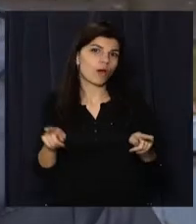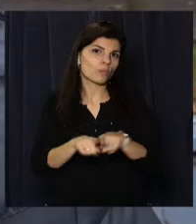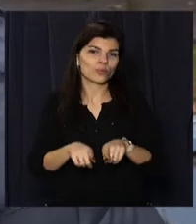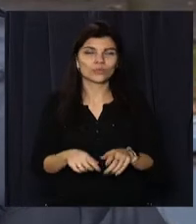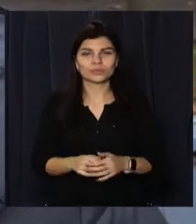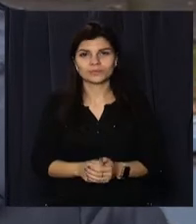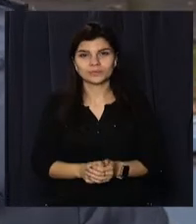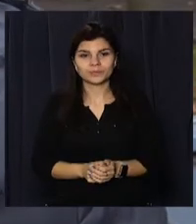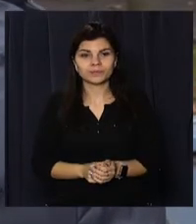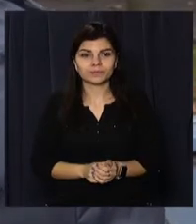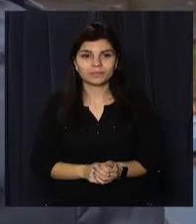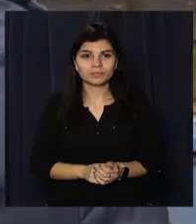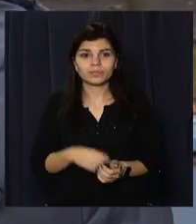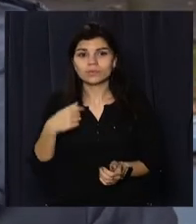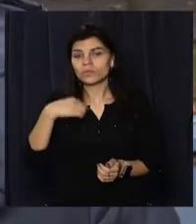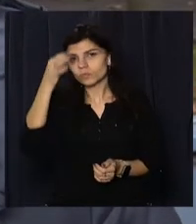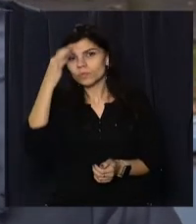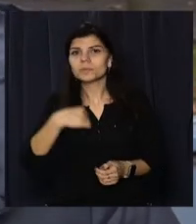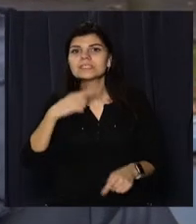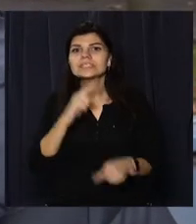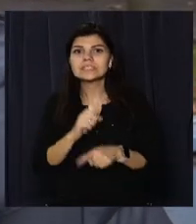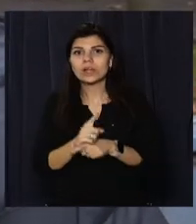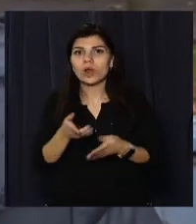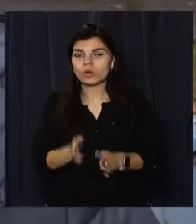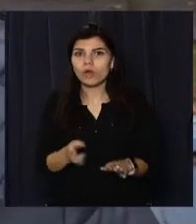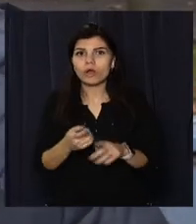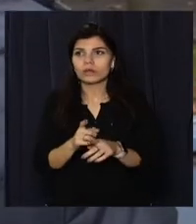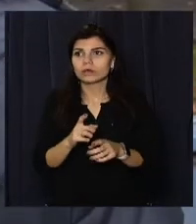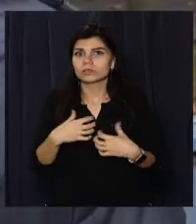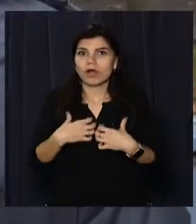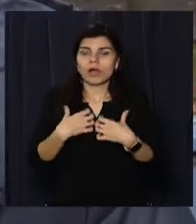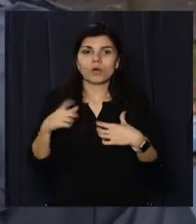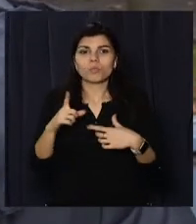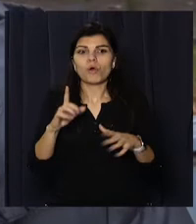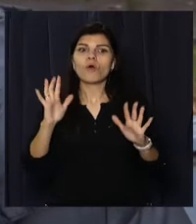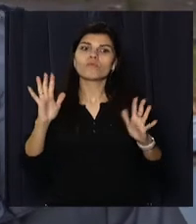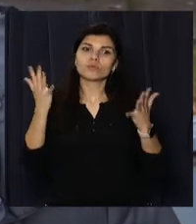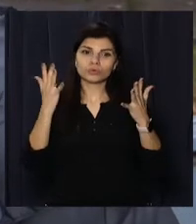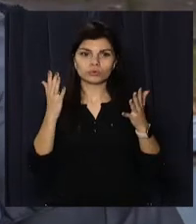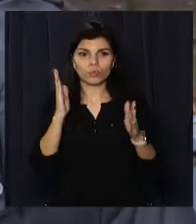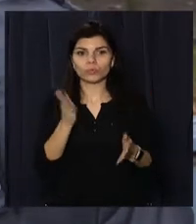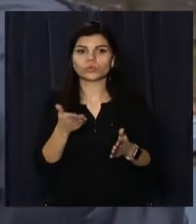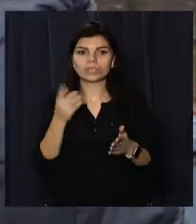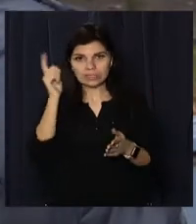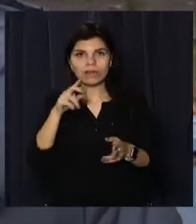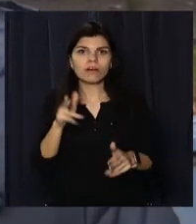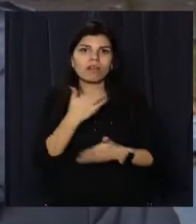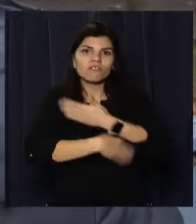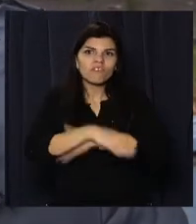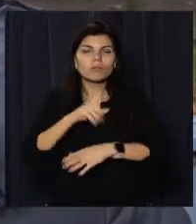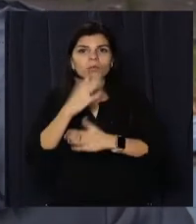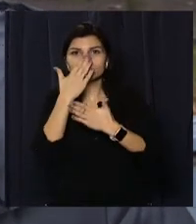Я пам'ятаю, як сестричка народилася і всі вважали, що це щось страшне, бо можливо буде інвалідність.